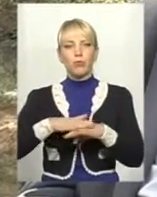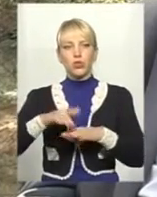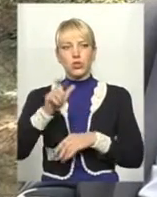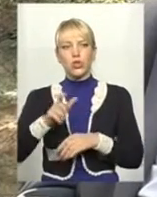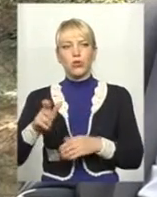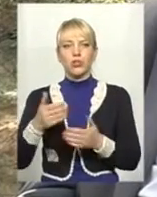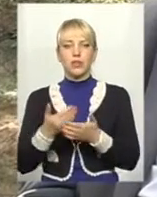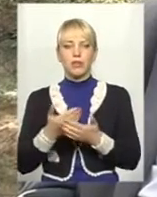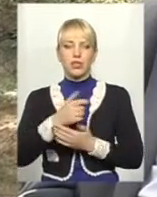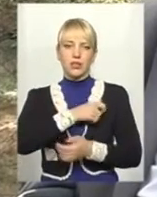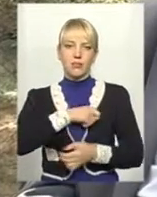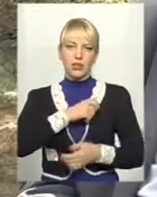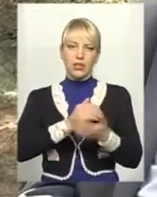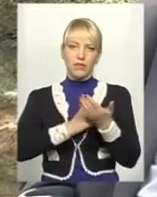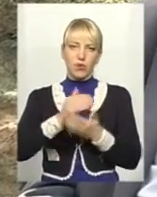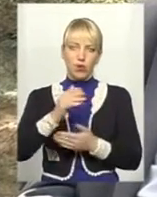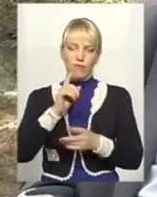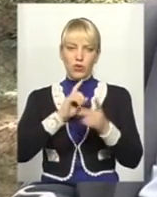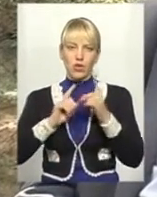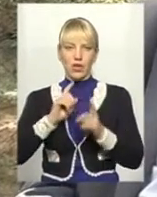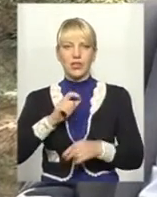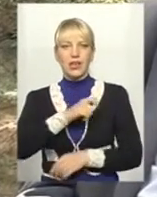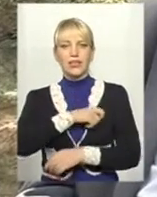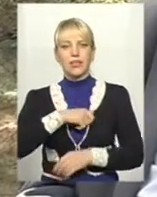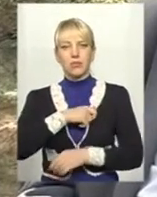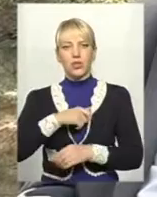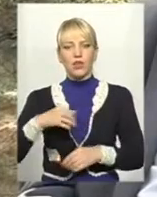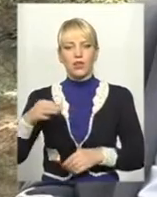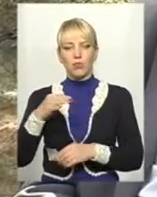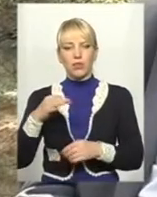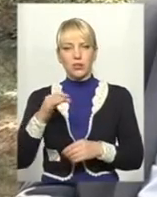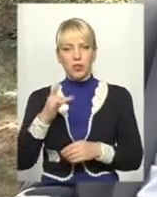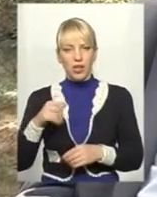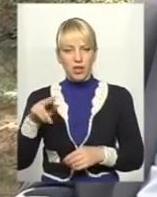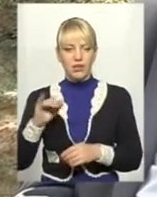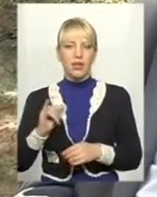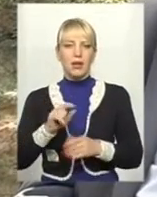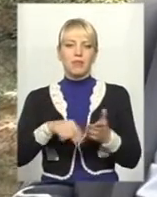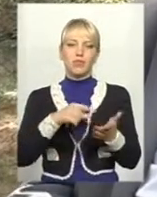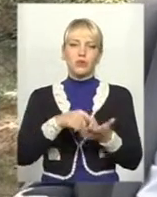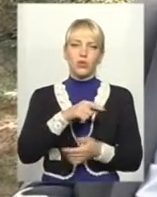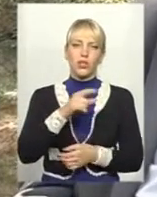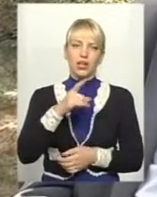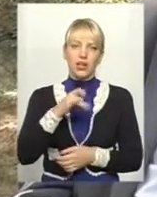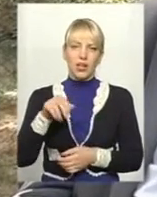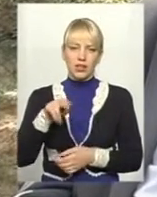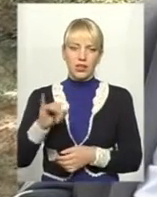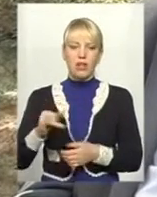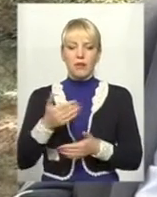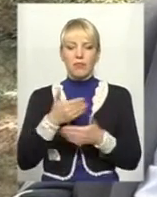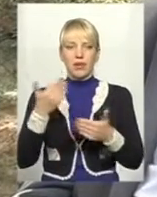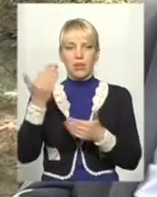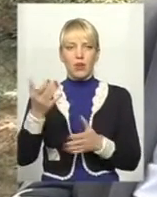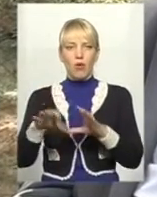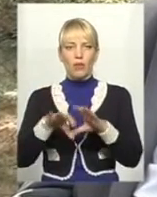як депутати Верховної Ради, депутати обласної ради, депутати міської ради. Ми їх обрали, ми їм довіряли.